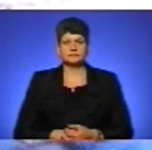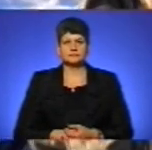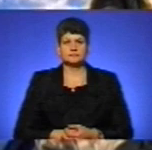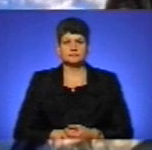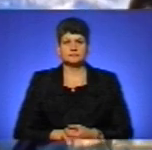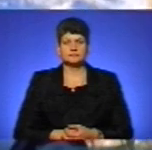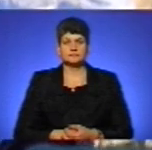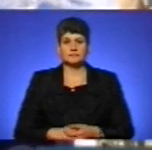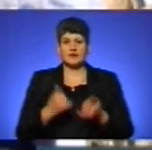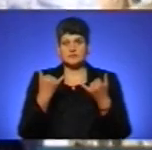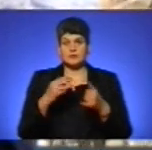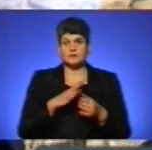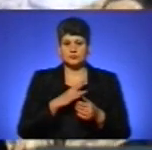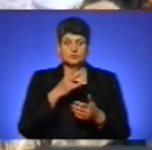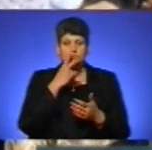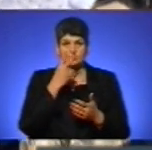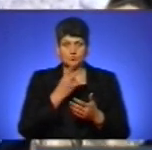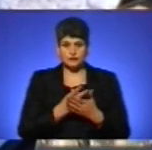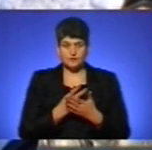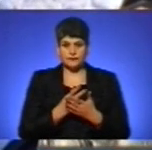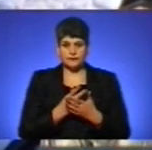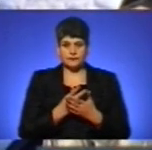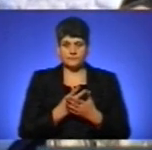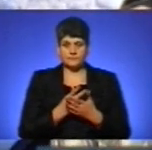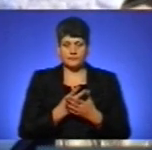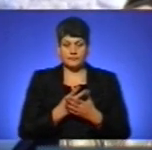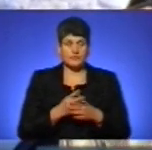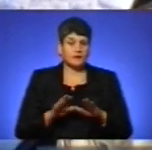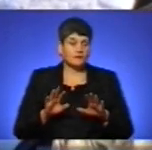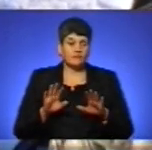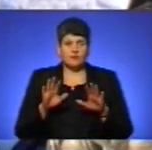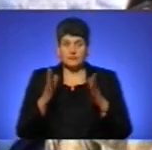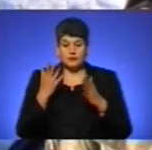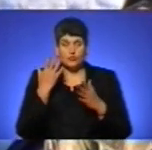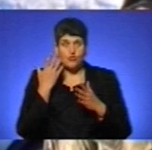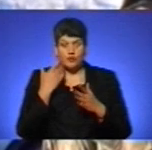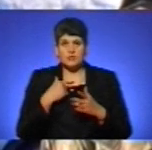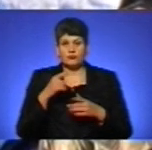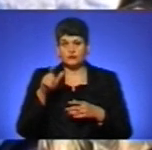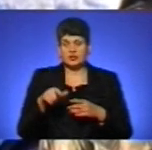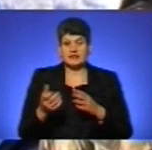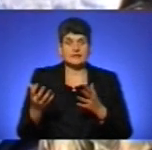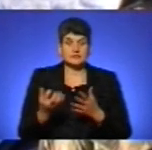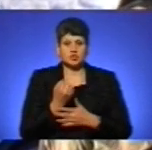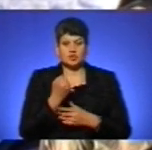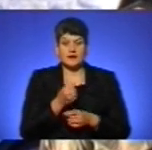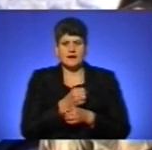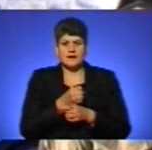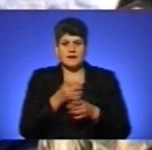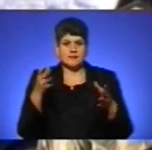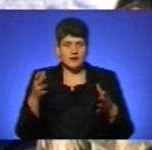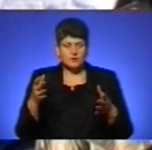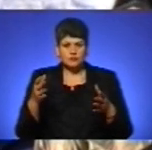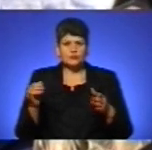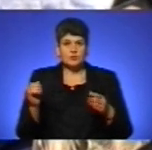Зараз було продемонстровано критичний випадок, коли у пасажира виявили гранату і